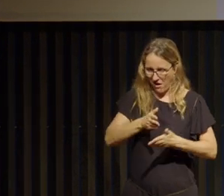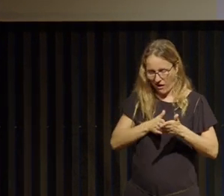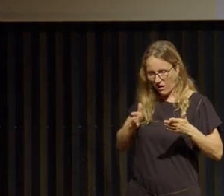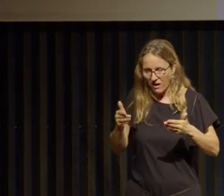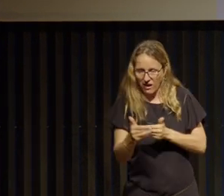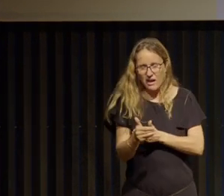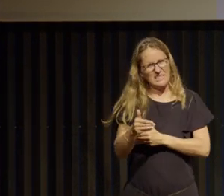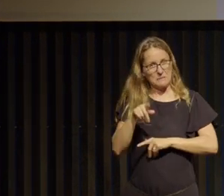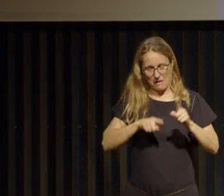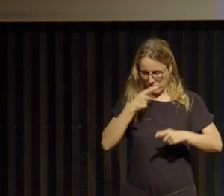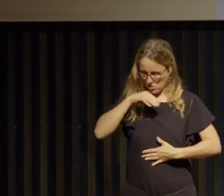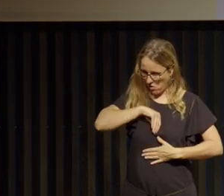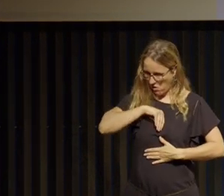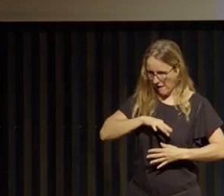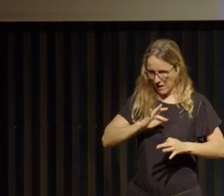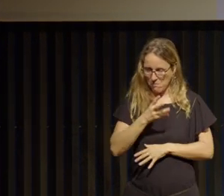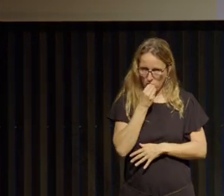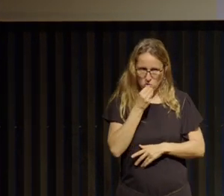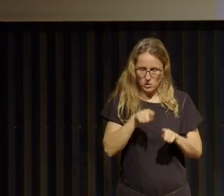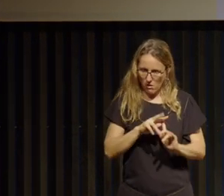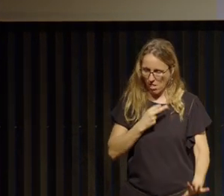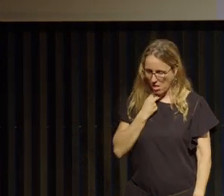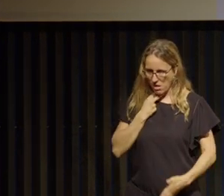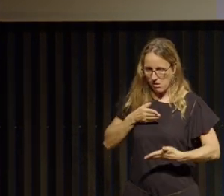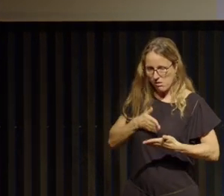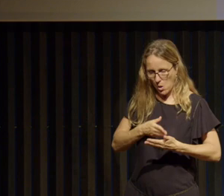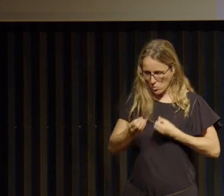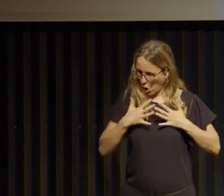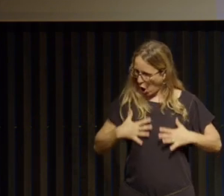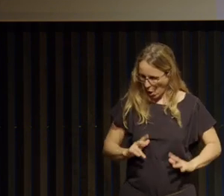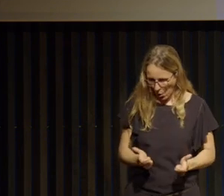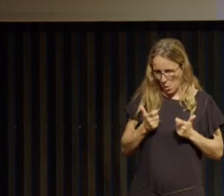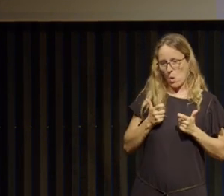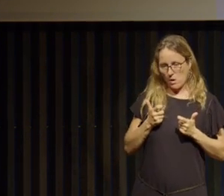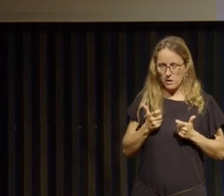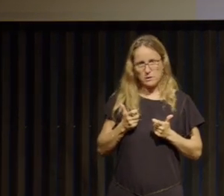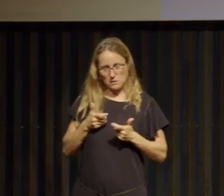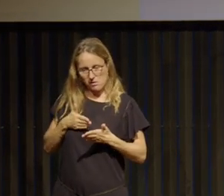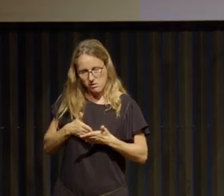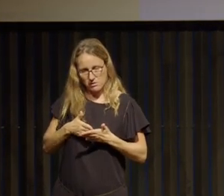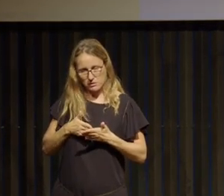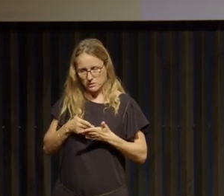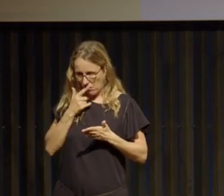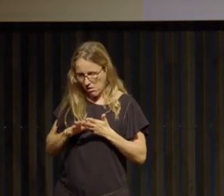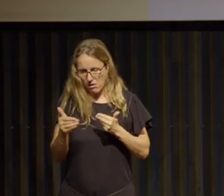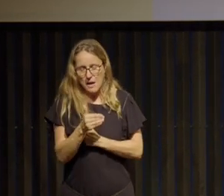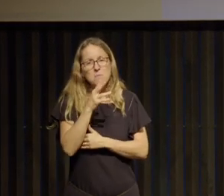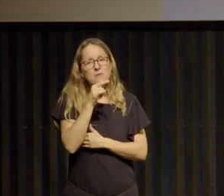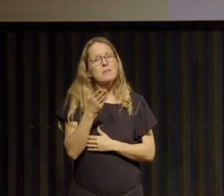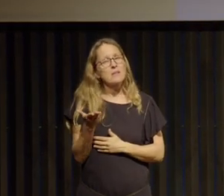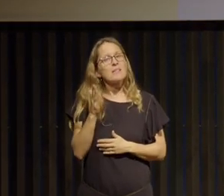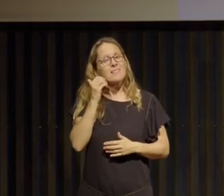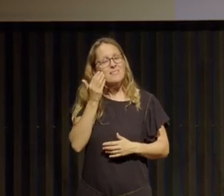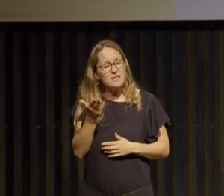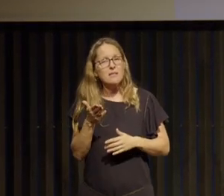blocages qui sont très profonds sur l'alimentation ou sur le contrôle du corps ça semble impossible et c'est pour ça que